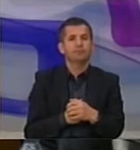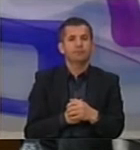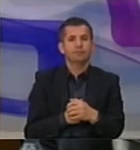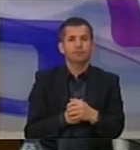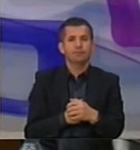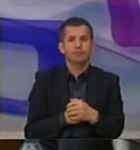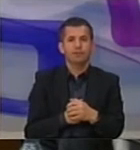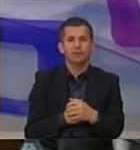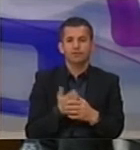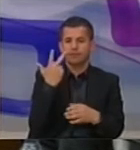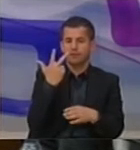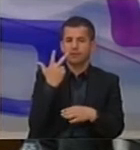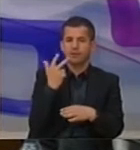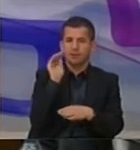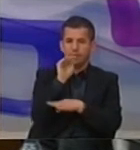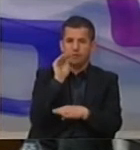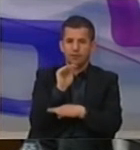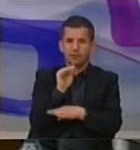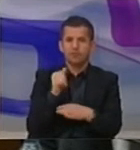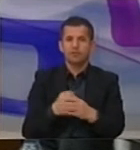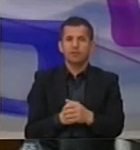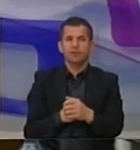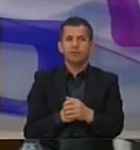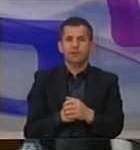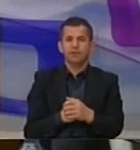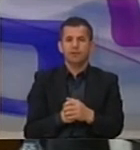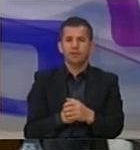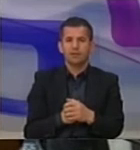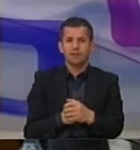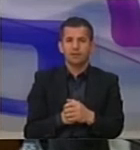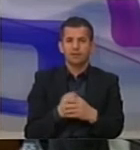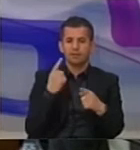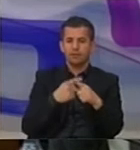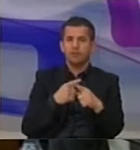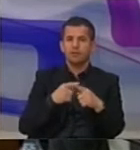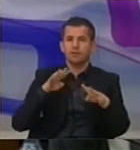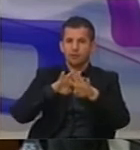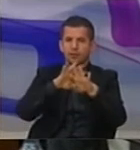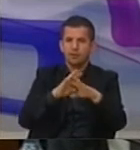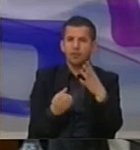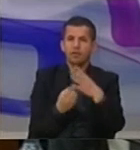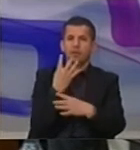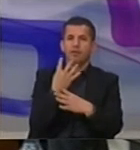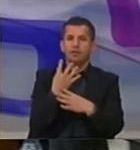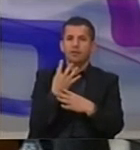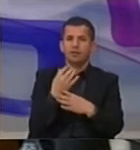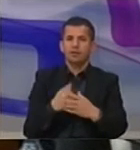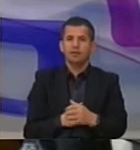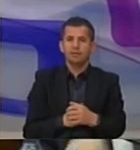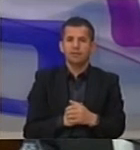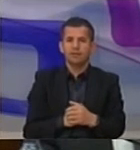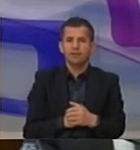për një qënditë punë qëverisë, Musafa, dhe katër është strategia komptare zhvillimit të Republikës të Kosovës.